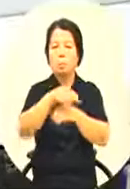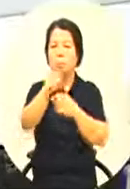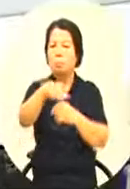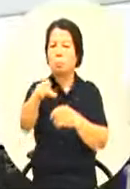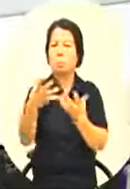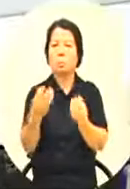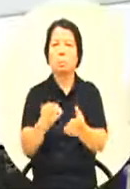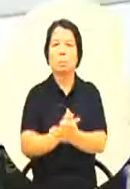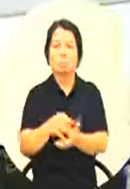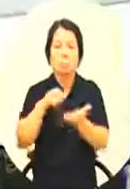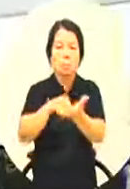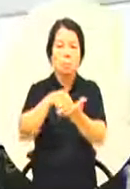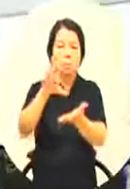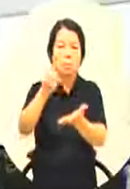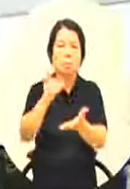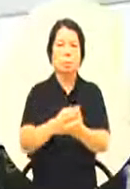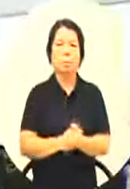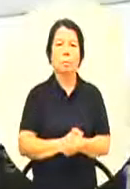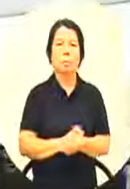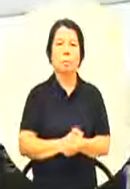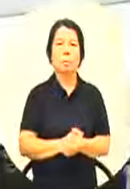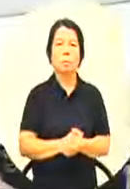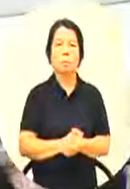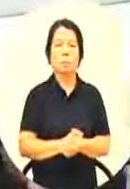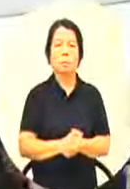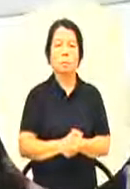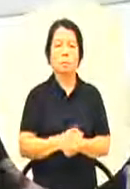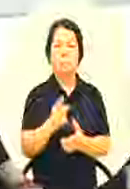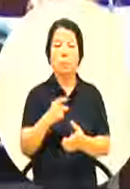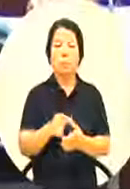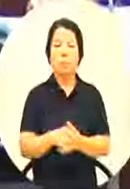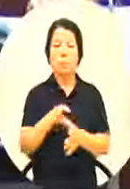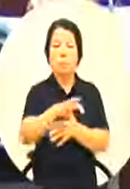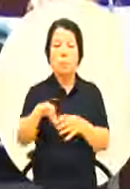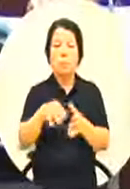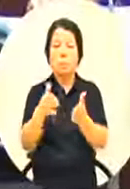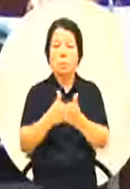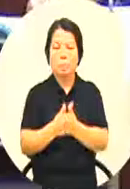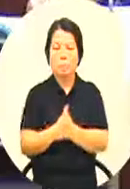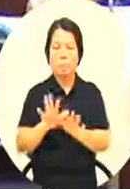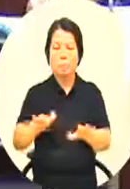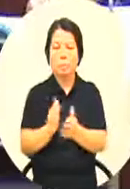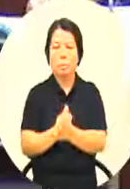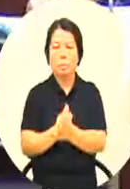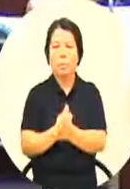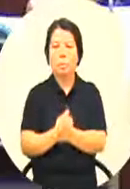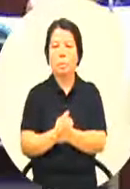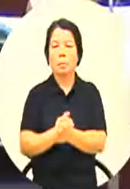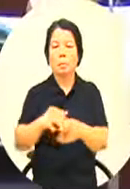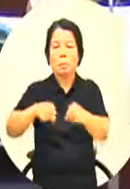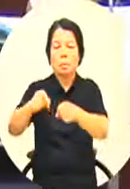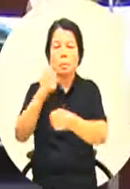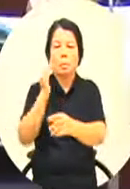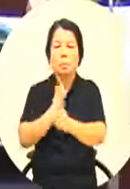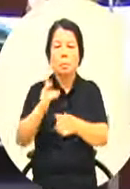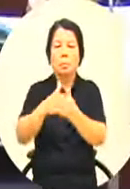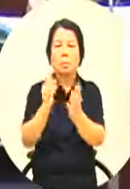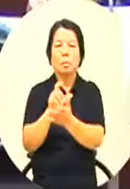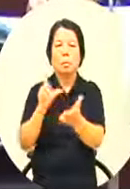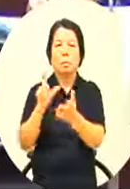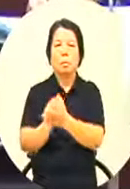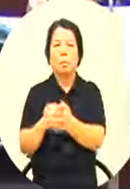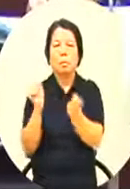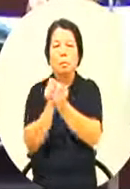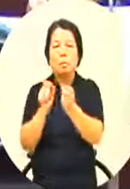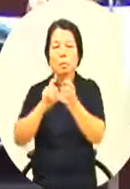我们有争取吗我们有几个目前正在进行的一个就是林海工业区的